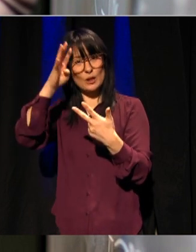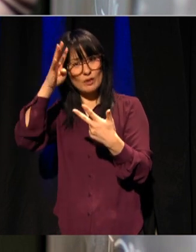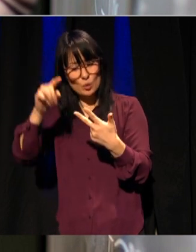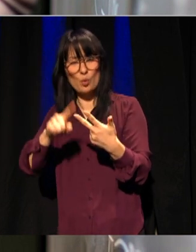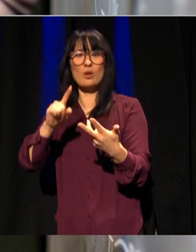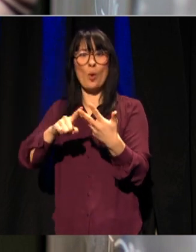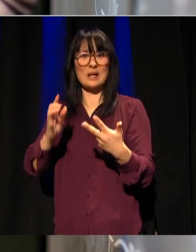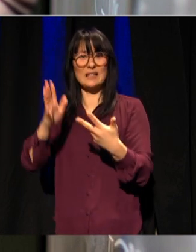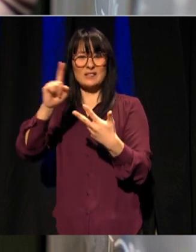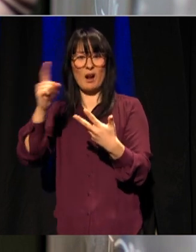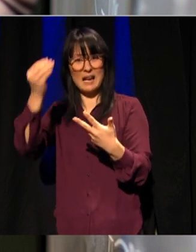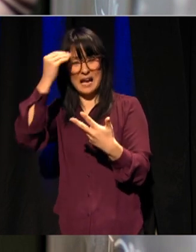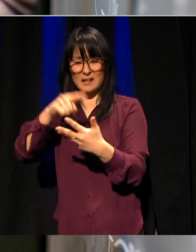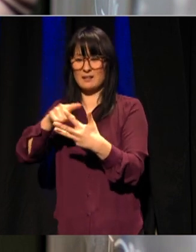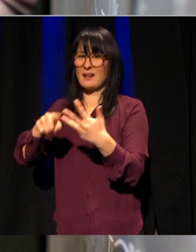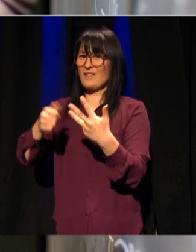blant nøkkelorne.